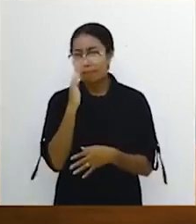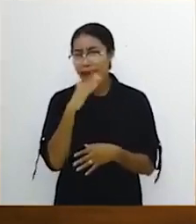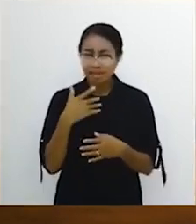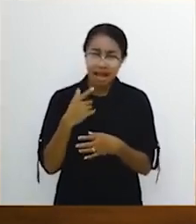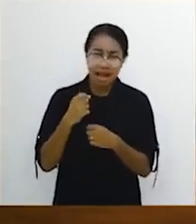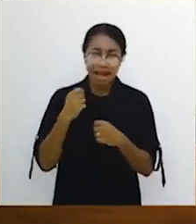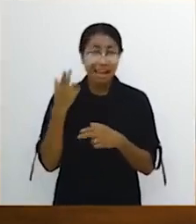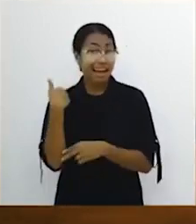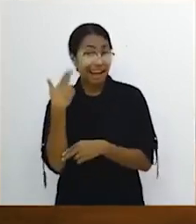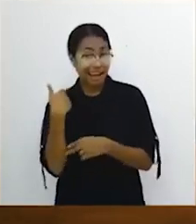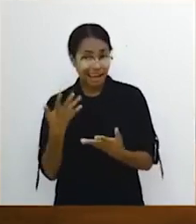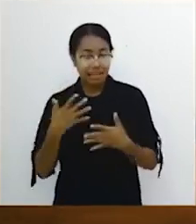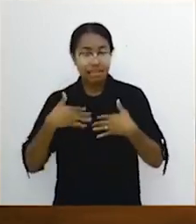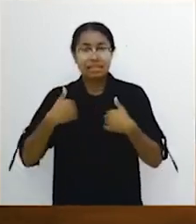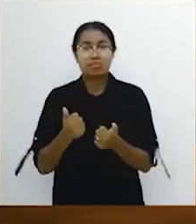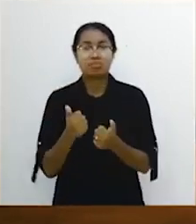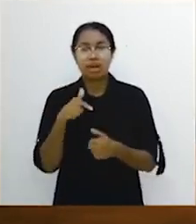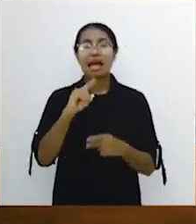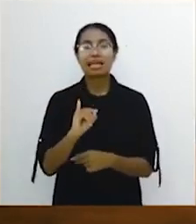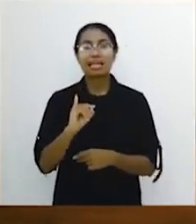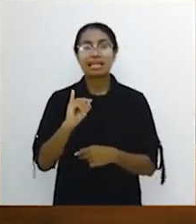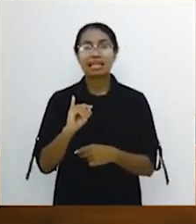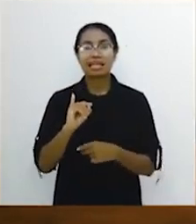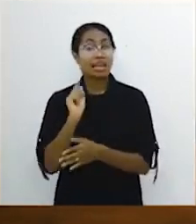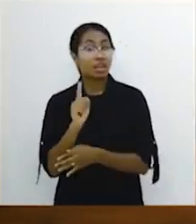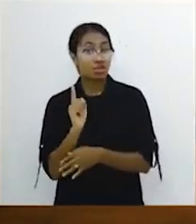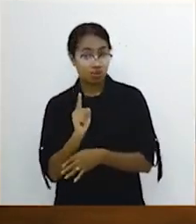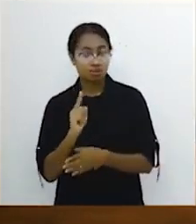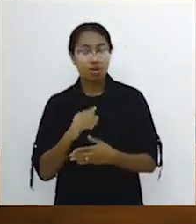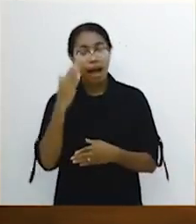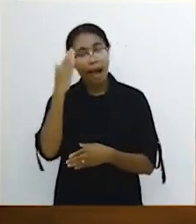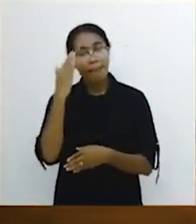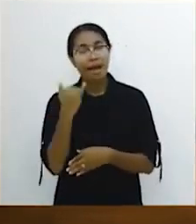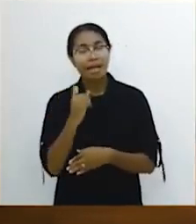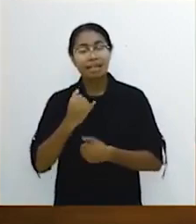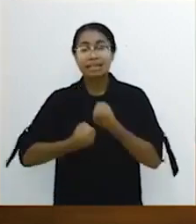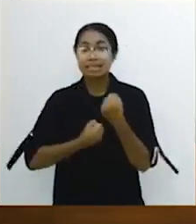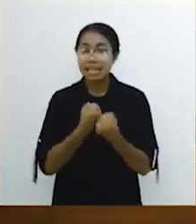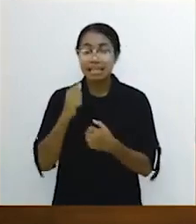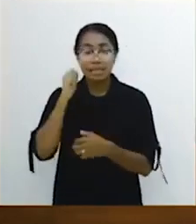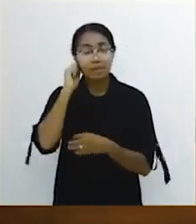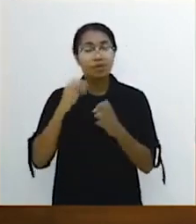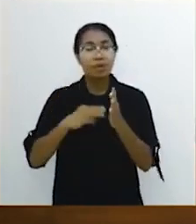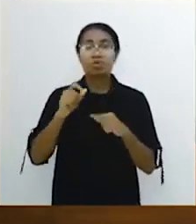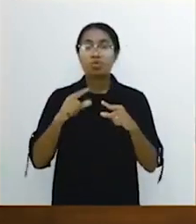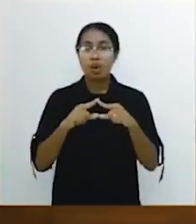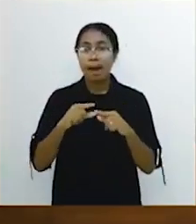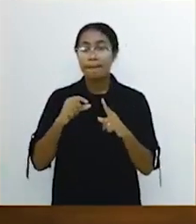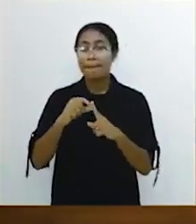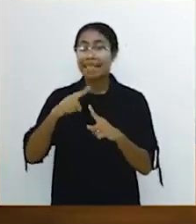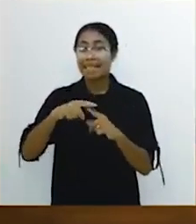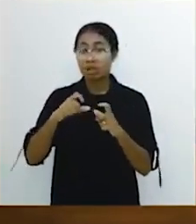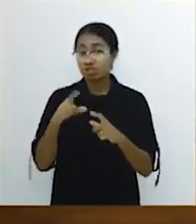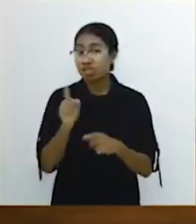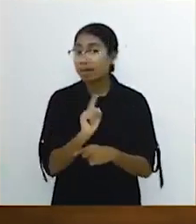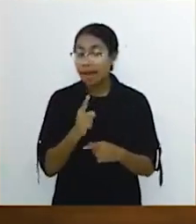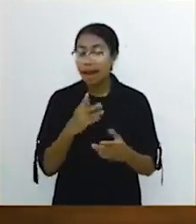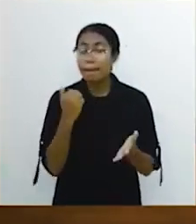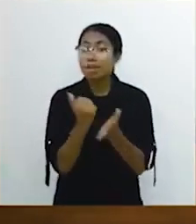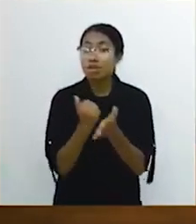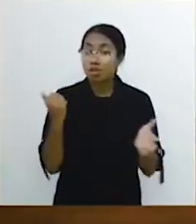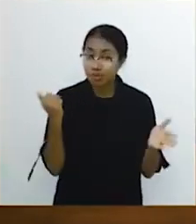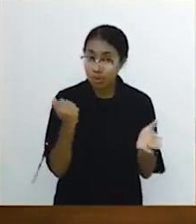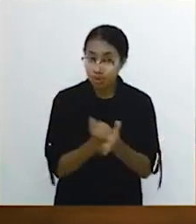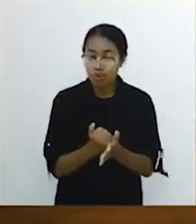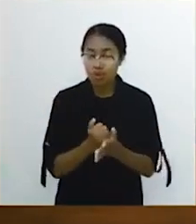modernnya adalah kesembuhannya adalah kesembuhan ilahi. Dan karena itu apa yang terjadi pada ibu mertua Petrus di mana dia betul